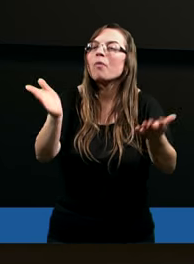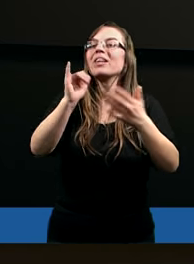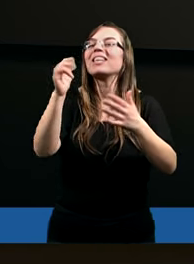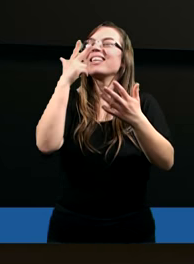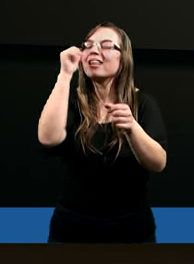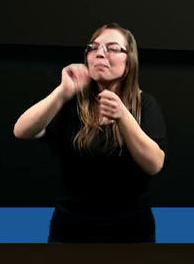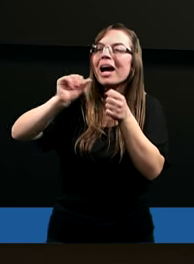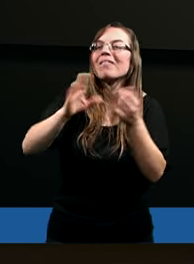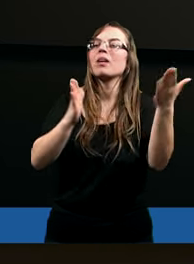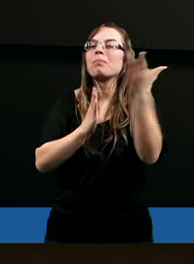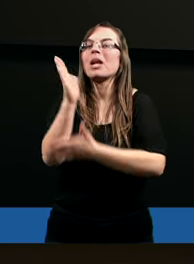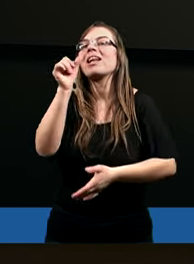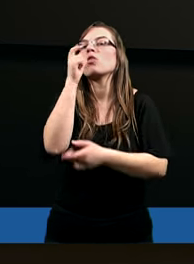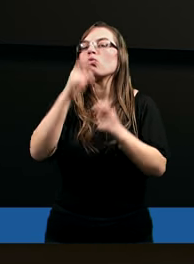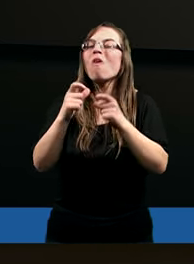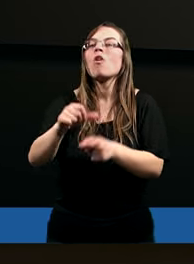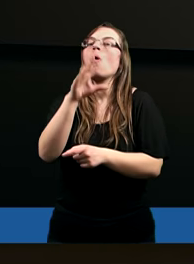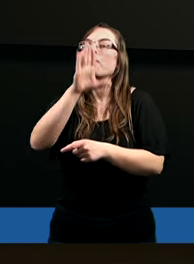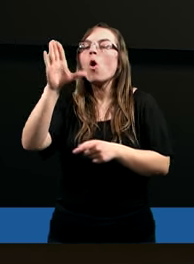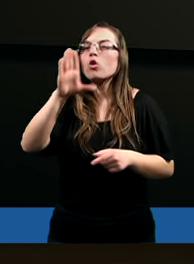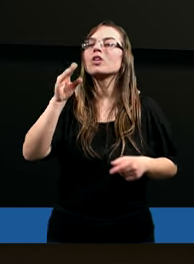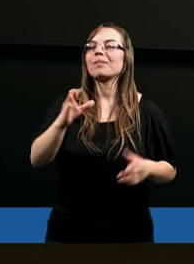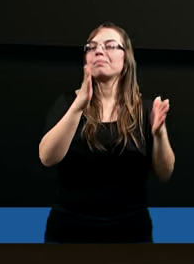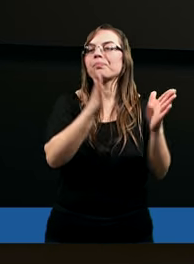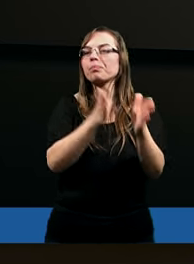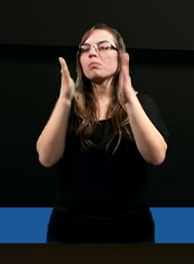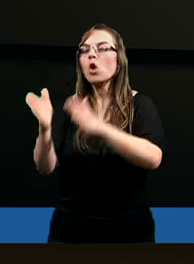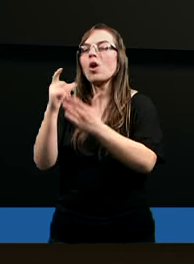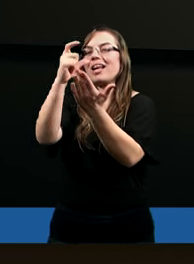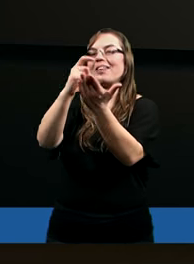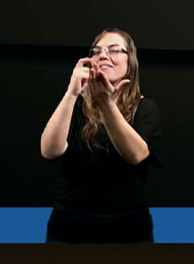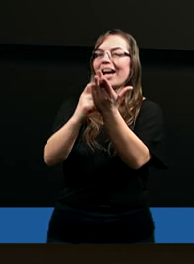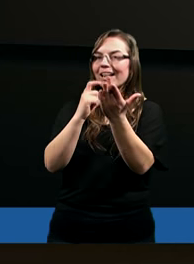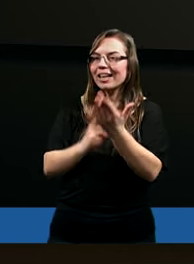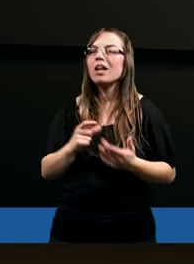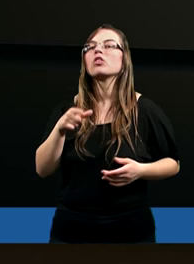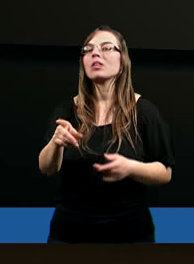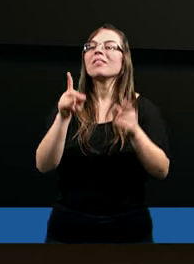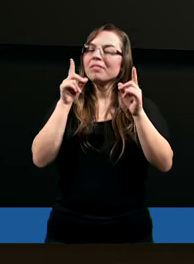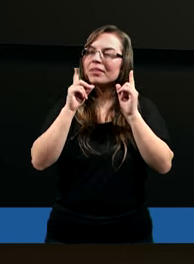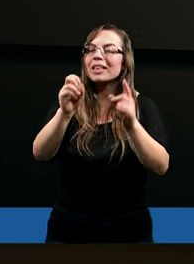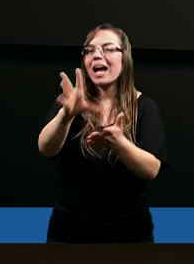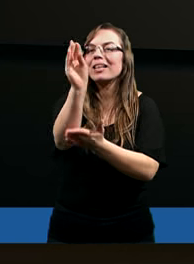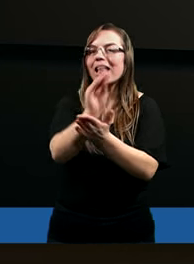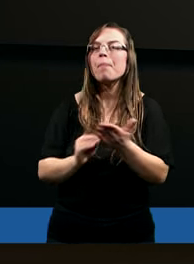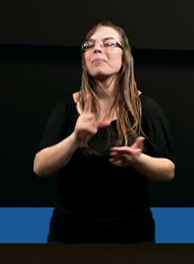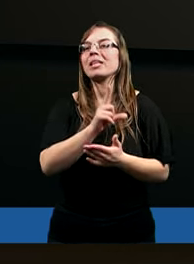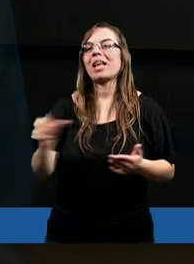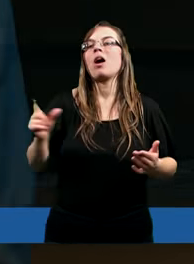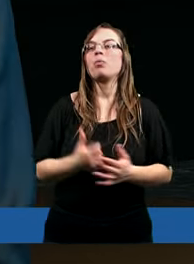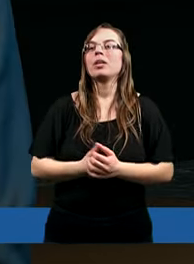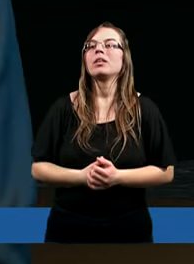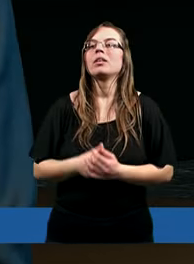sprawdzana przez Słowo Boże w kolejnym wersecie. tak napisał.